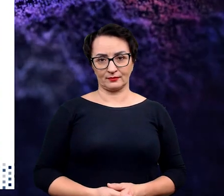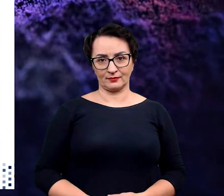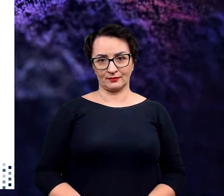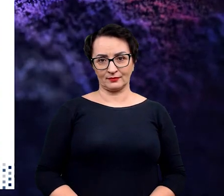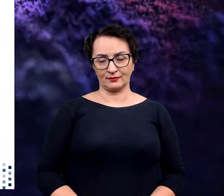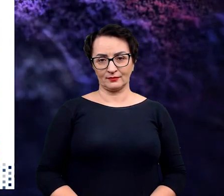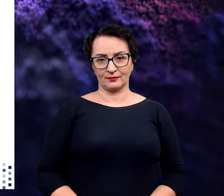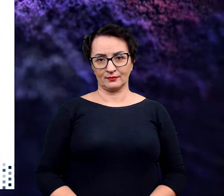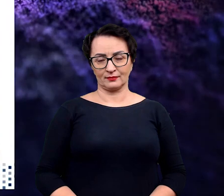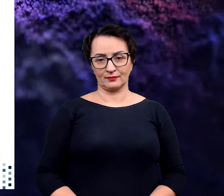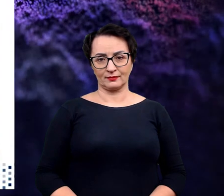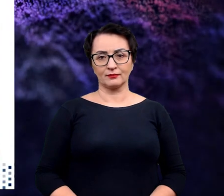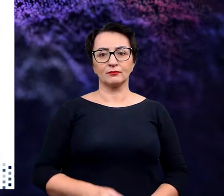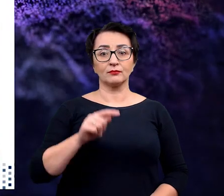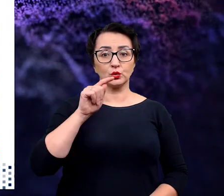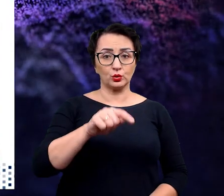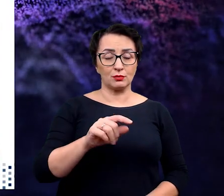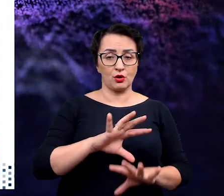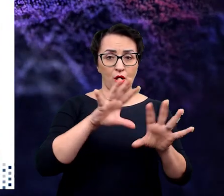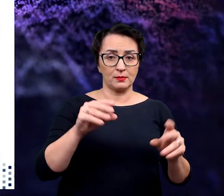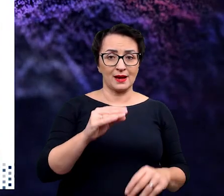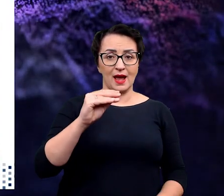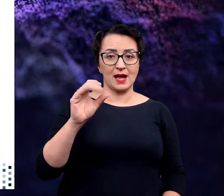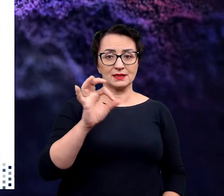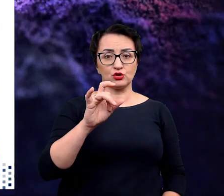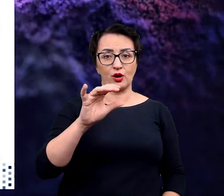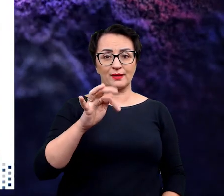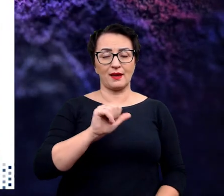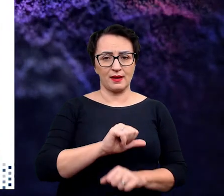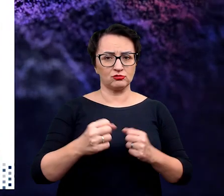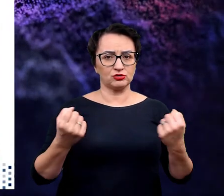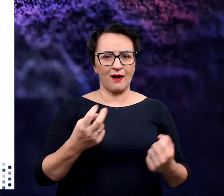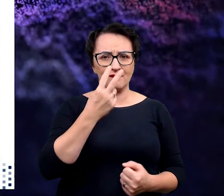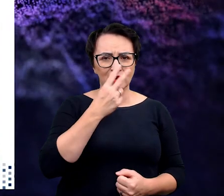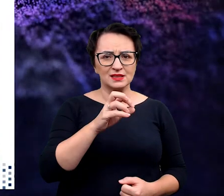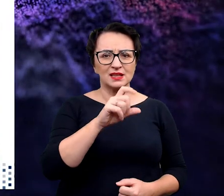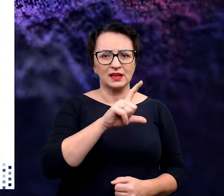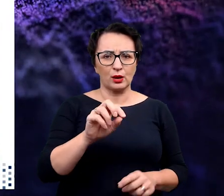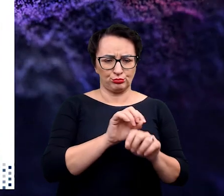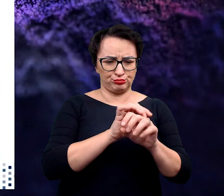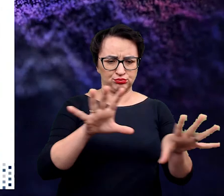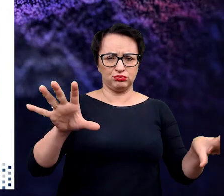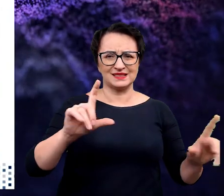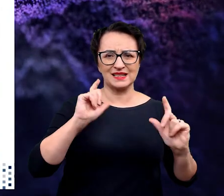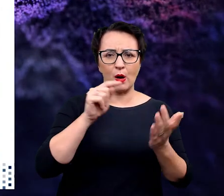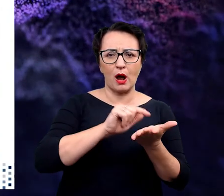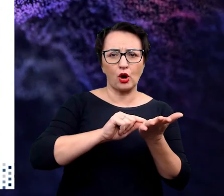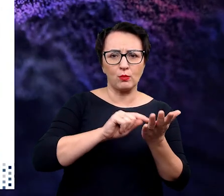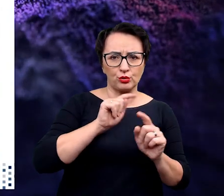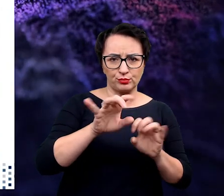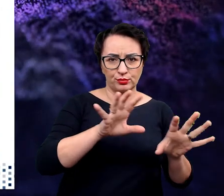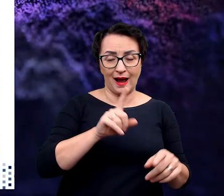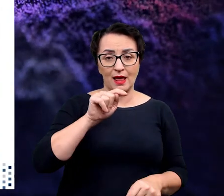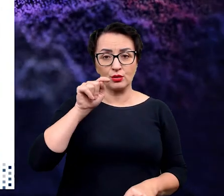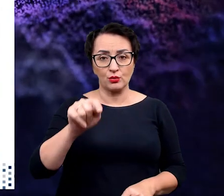gdzie te kompleksy eskorta są w pełni funkcjonalne, widać sygnał ubikwityny, ale jest rozproszony po